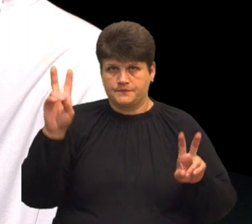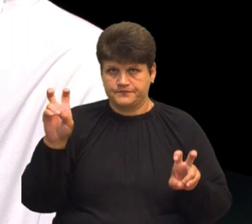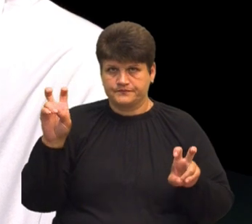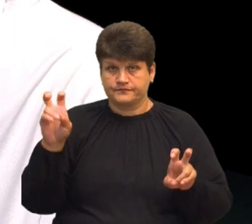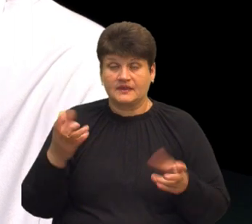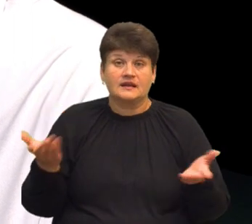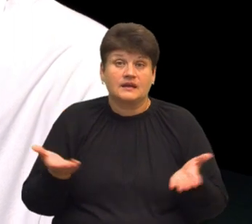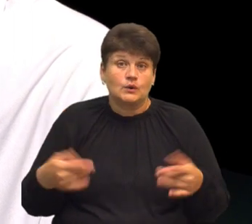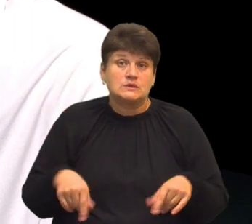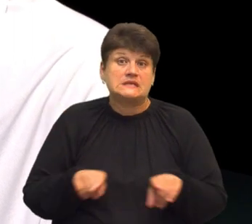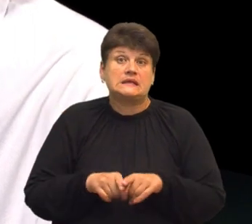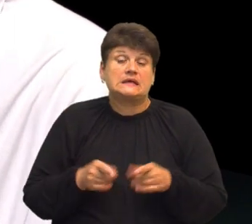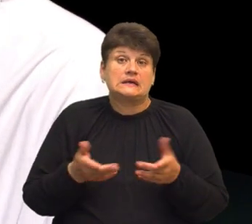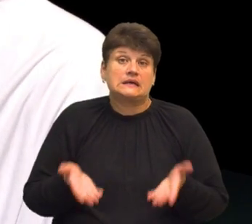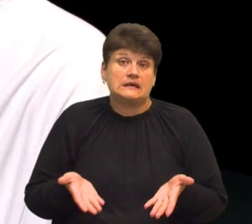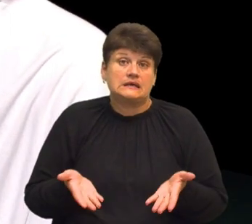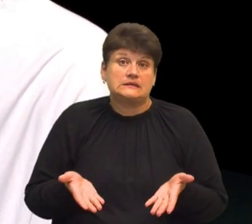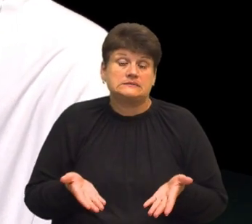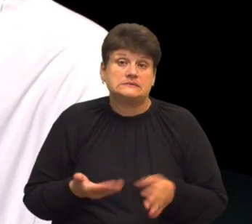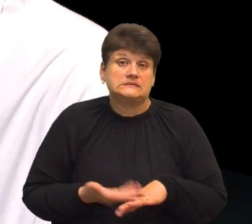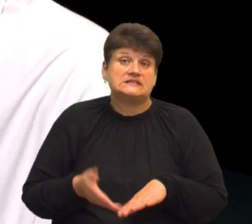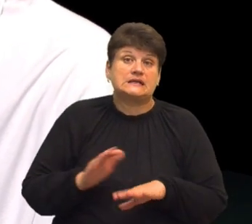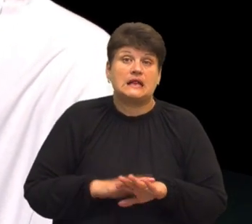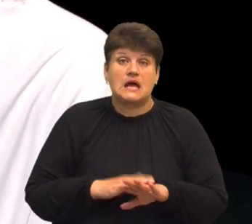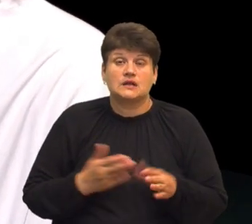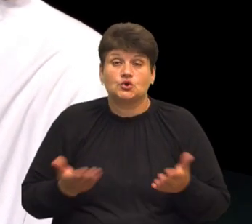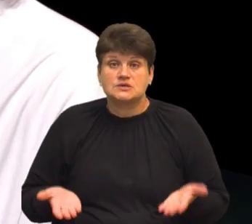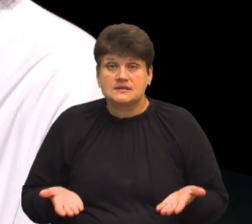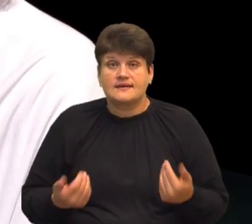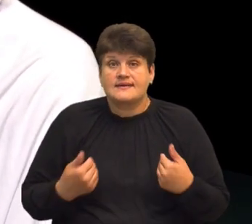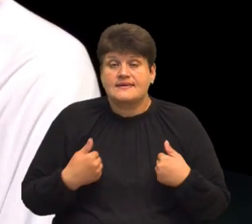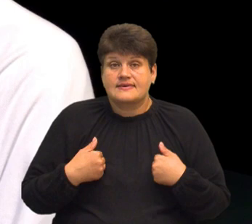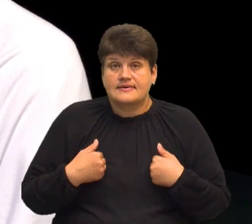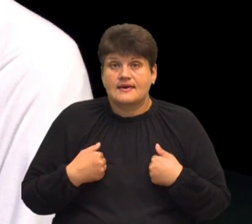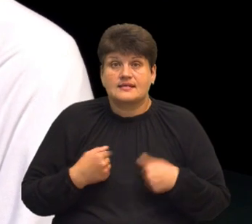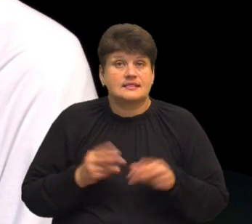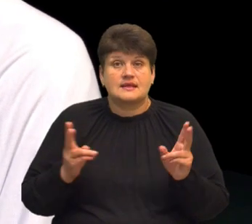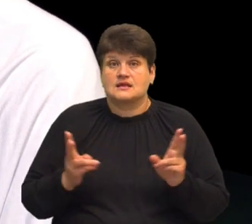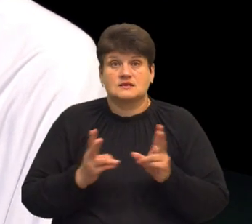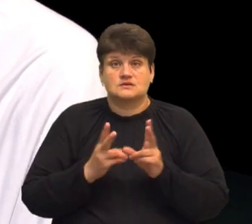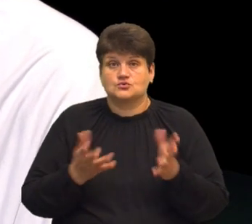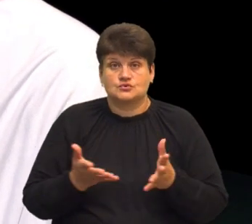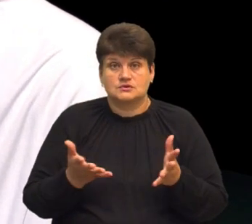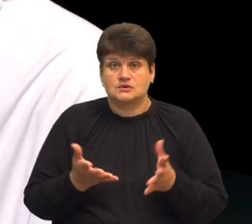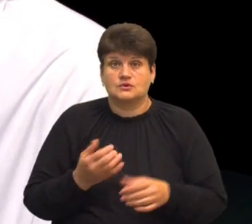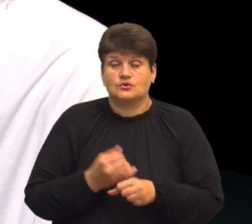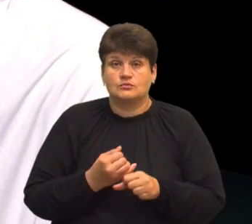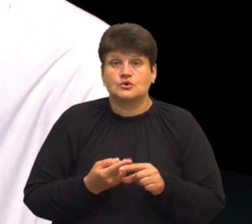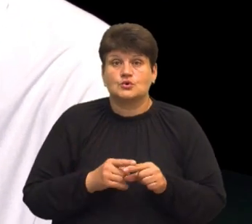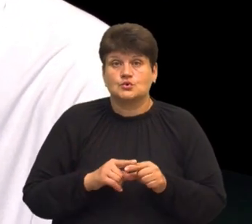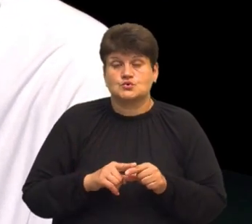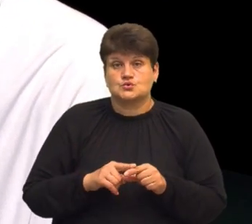складностей я не зустрів на шлях утворення даного образу.